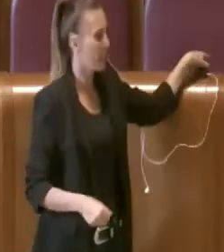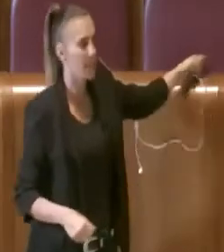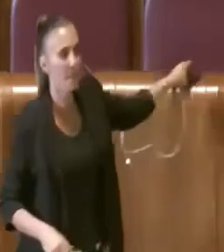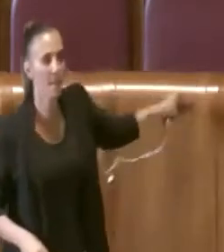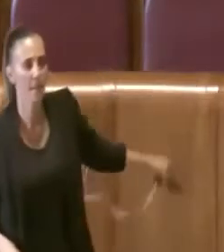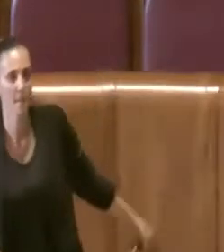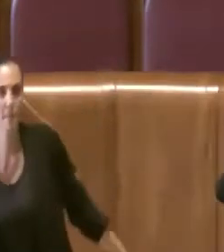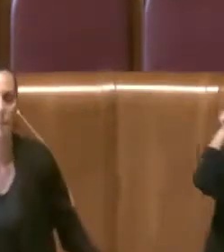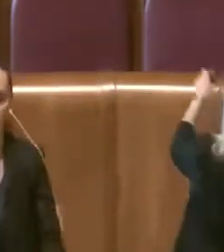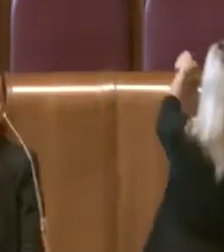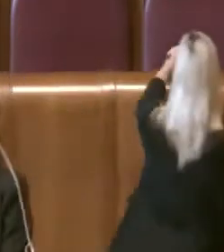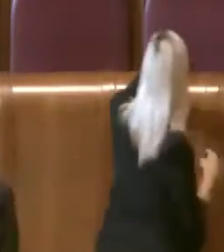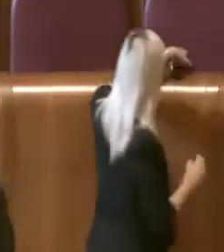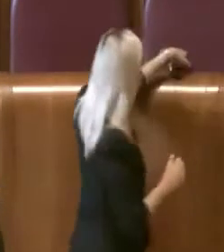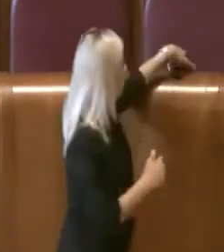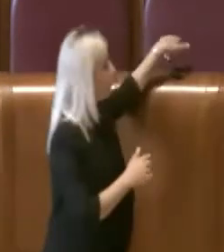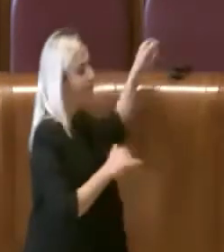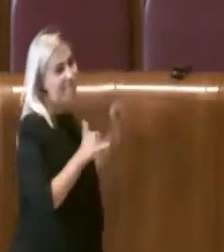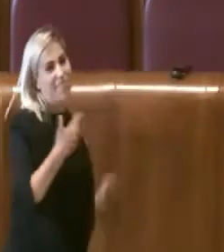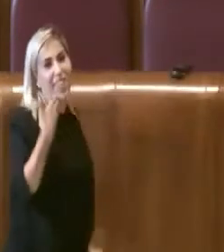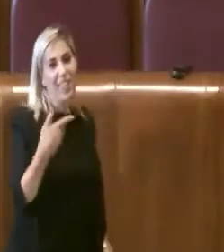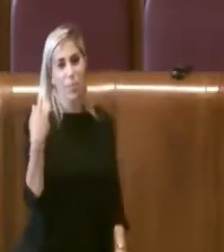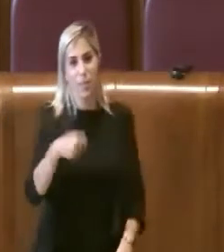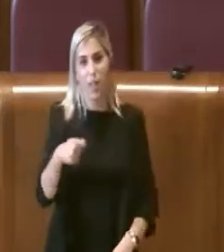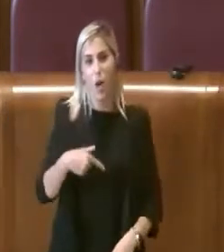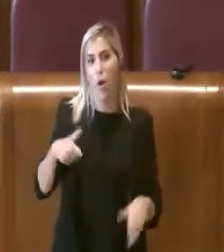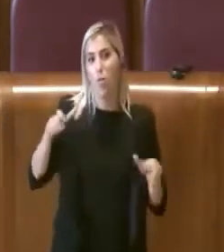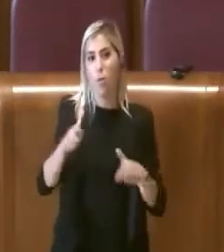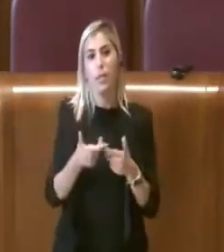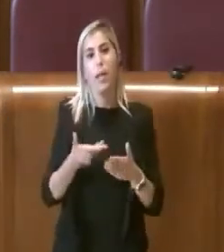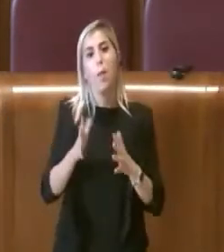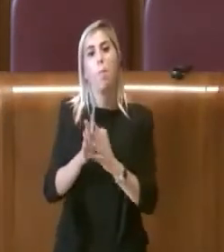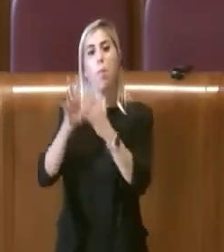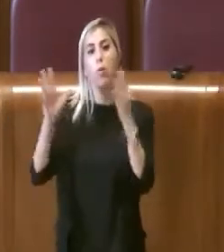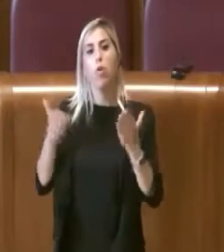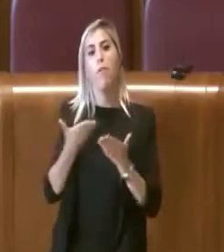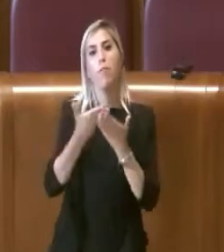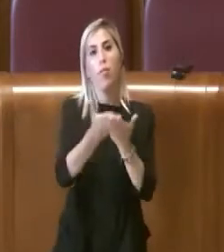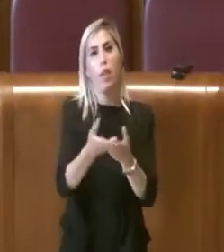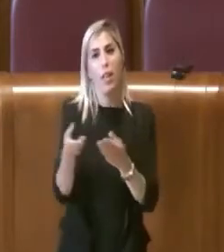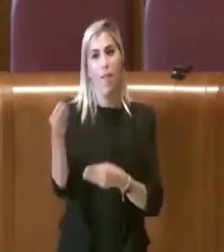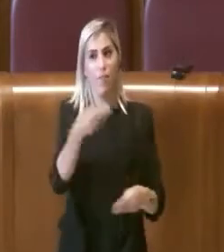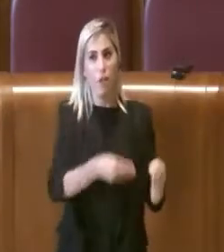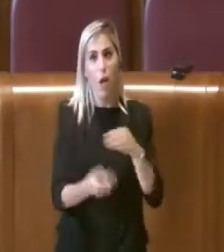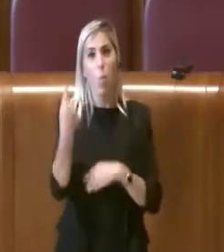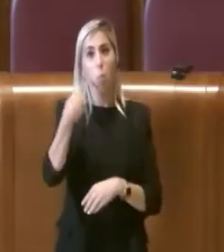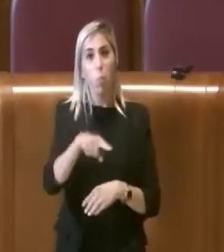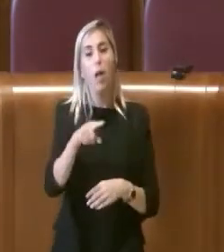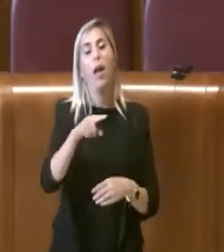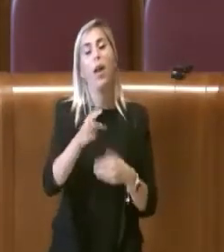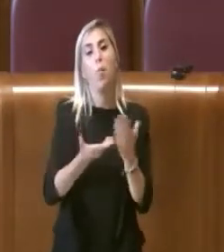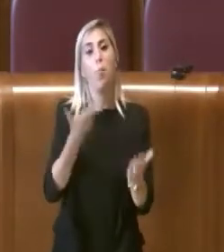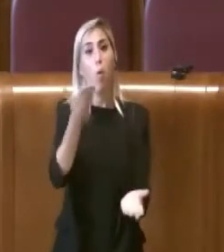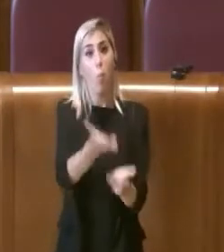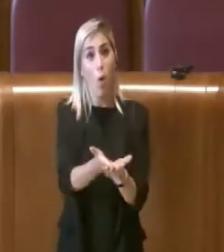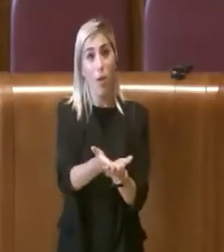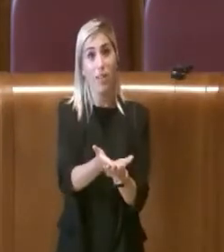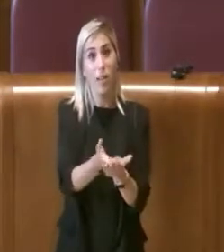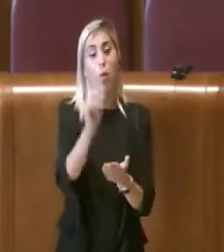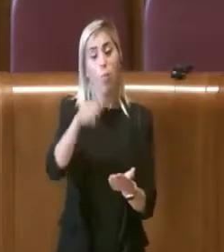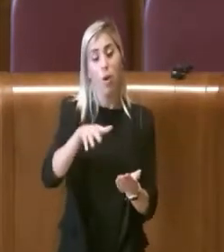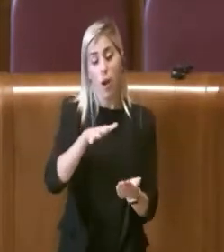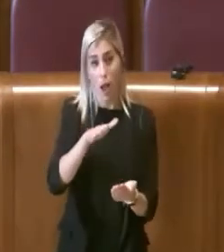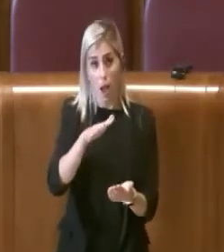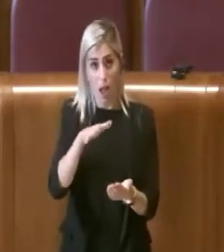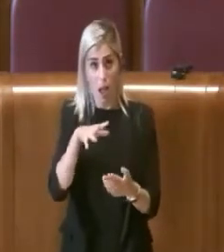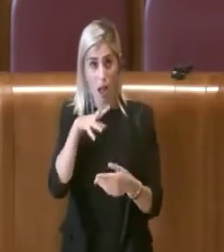Sì, grazie Presidente. Ovviamente la maggioranza votarà favorevolmente a queste proposte, come peraltro